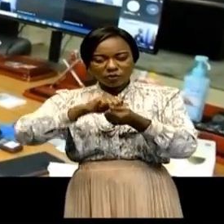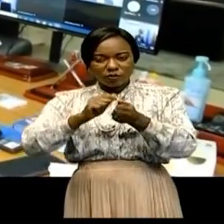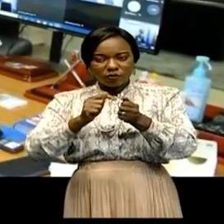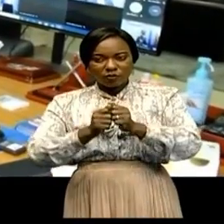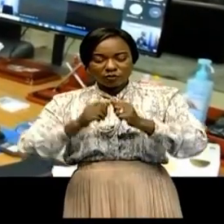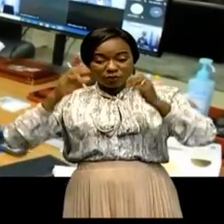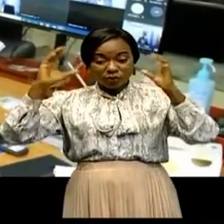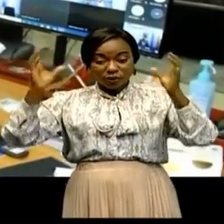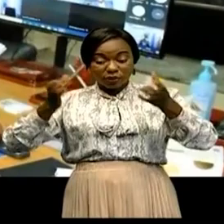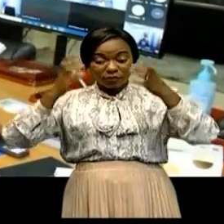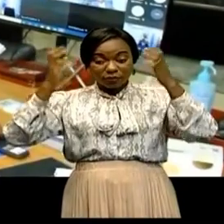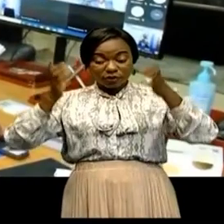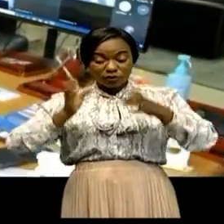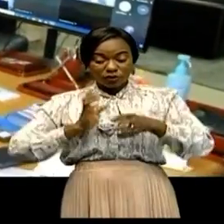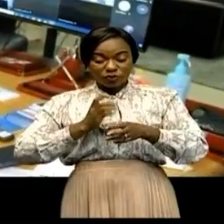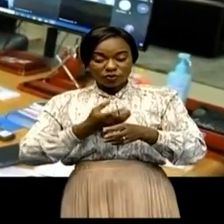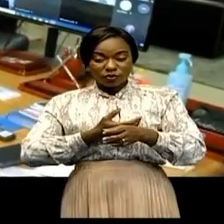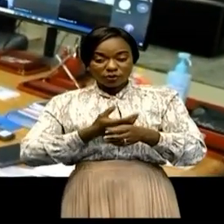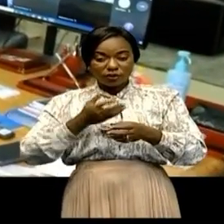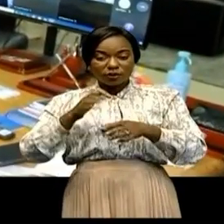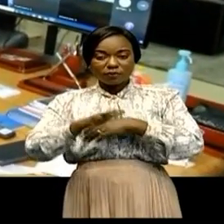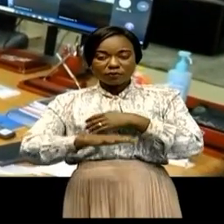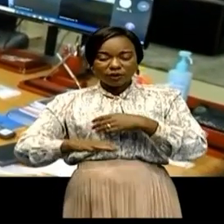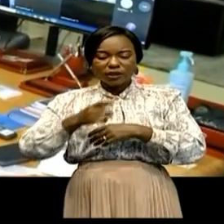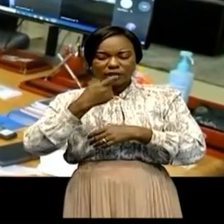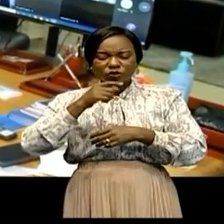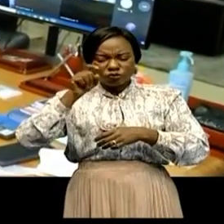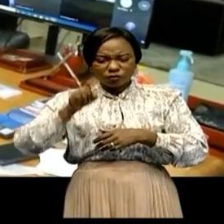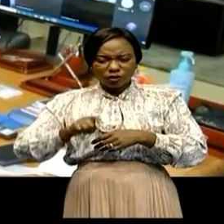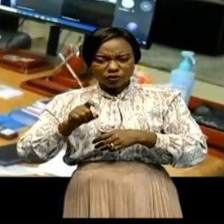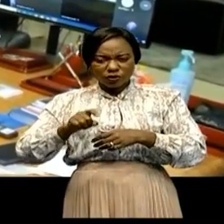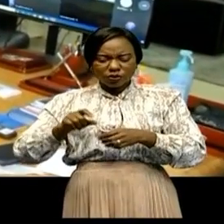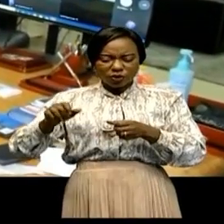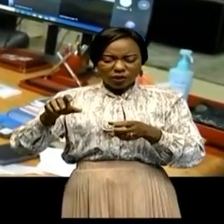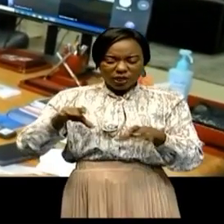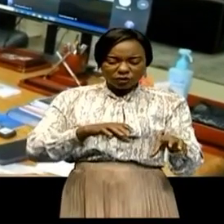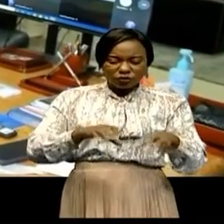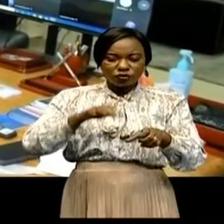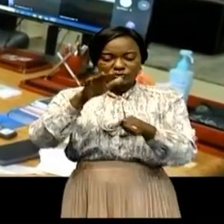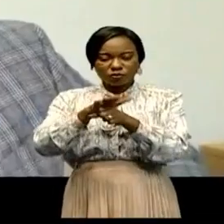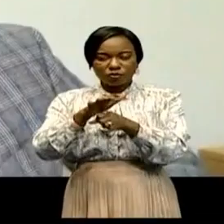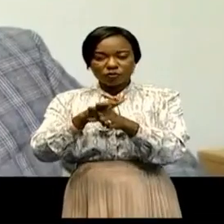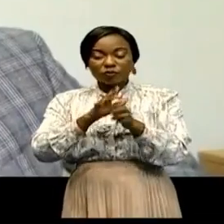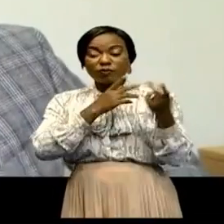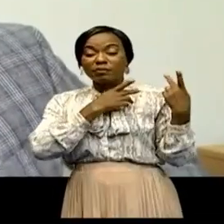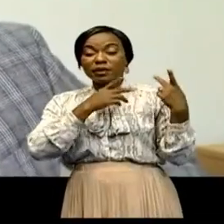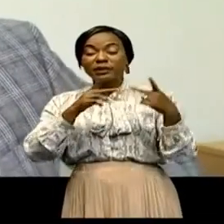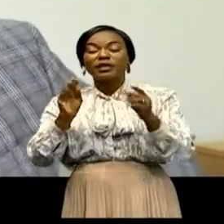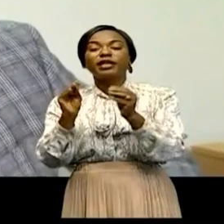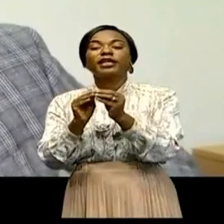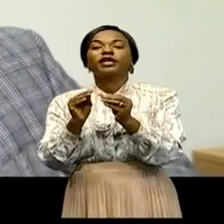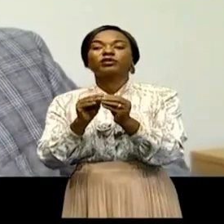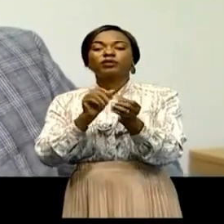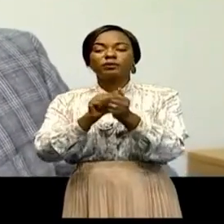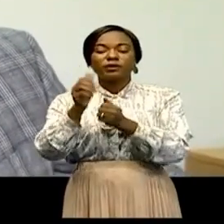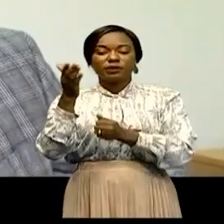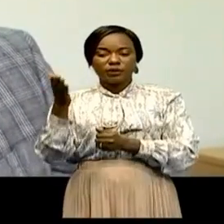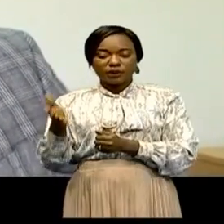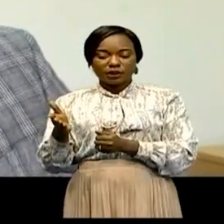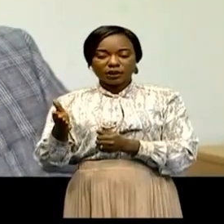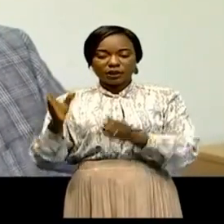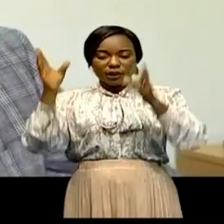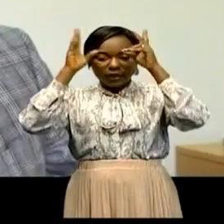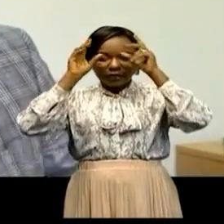notre pays a réclamé plus d'actions et moins de promesses. Durant ses assises, le président de la